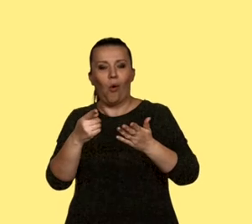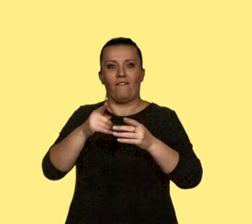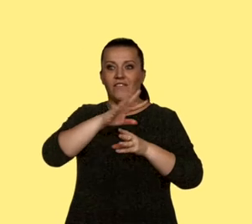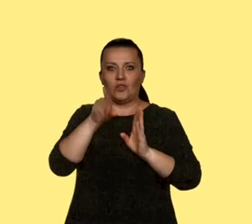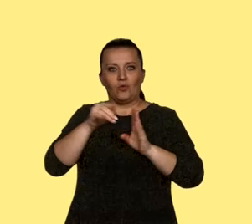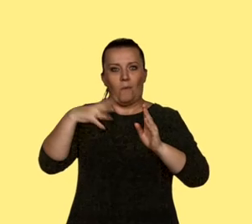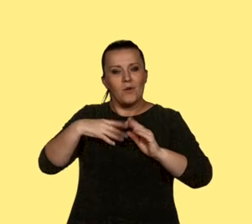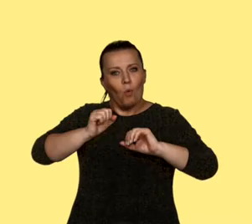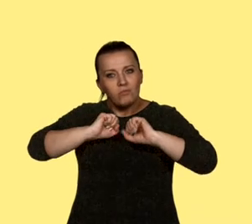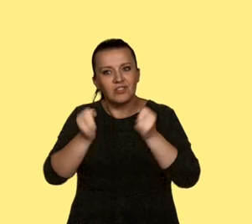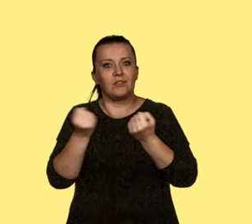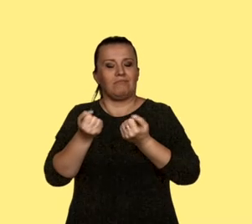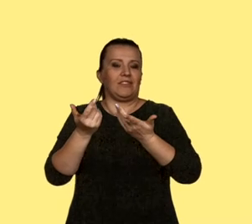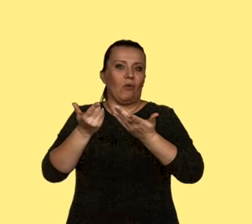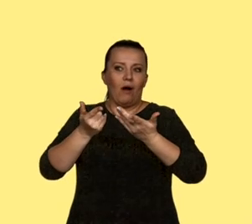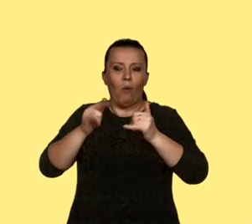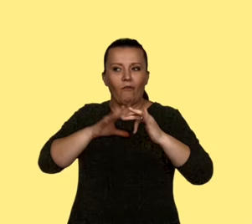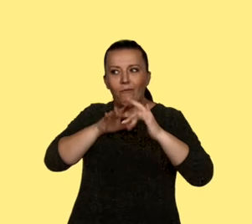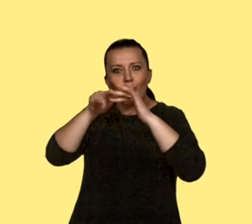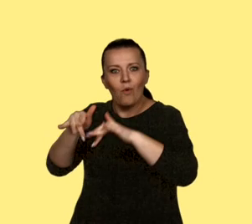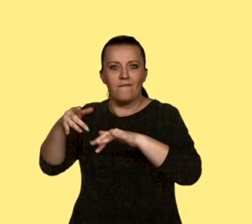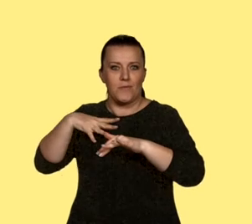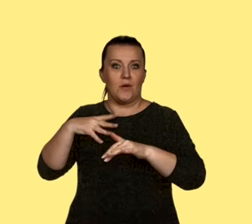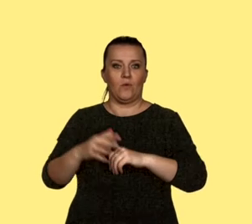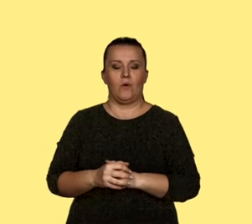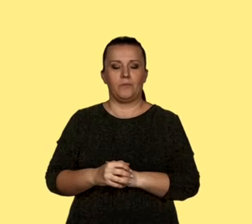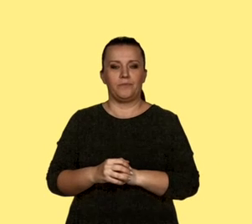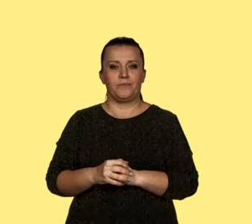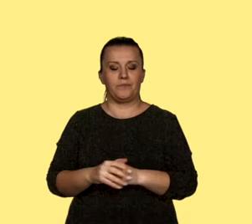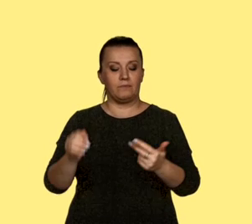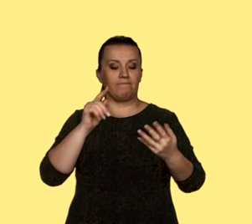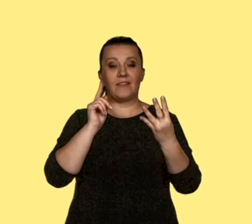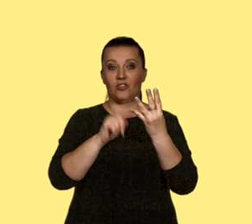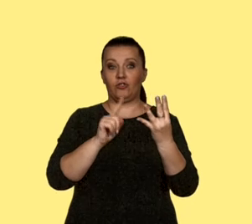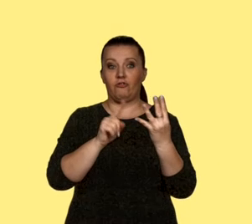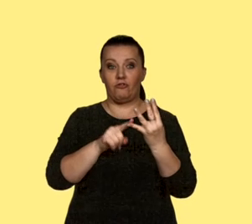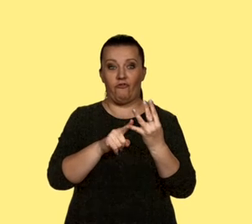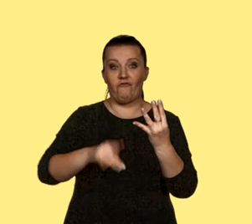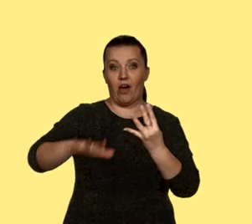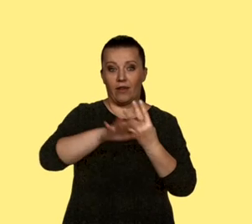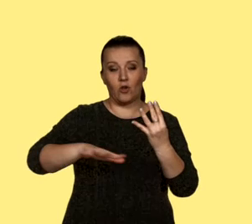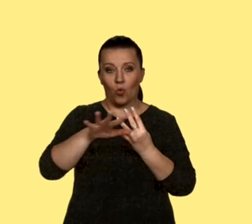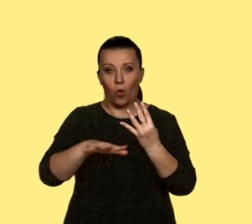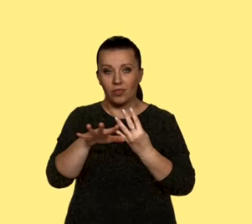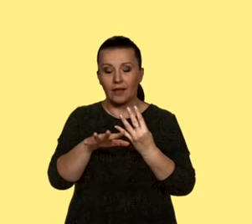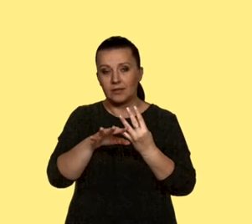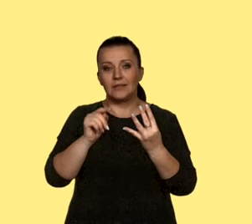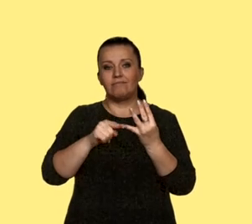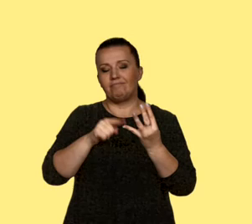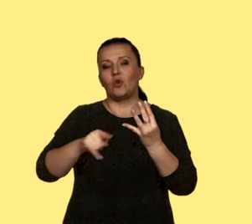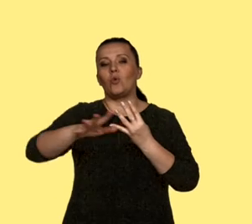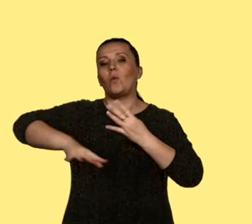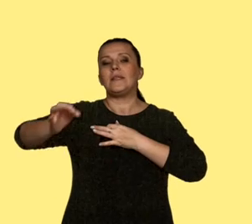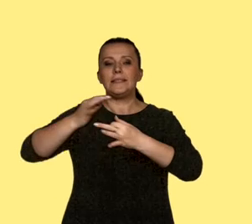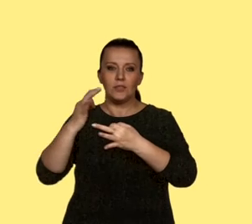również przeczytać w tym tekście, który jest do interpretacji. Czwarty kontekst, który powinien być nam dobrze znany,